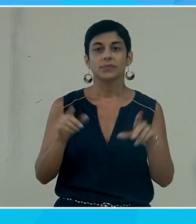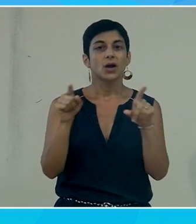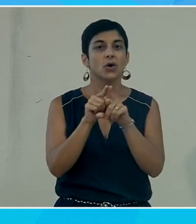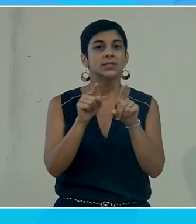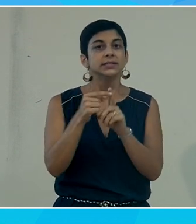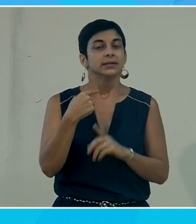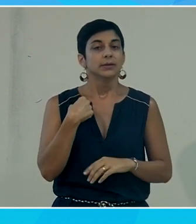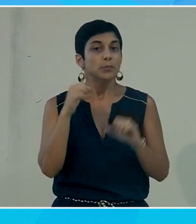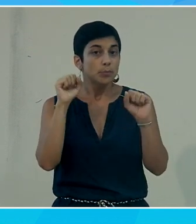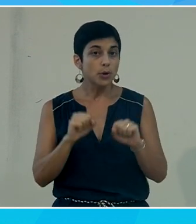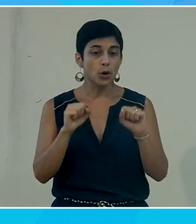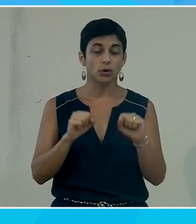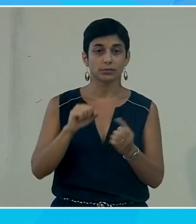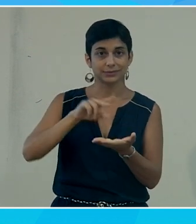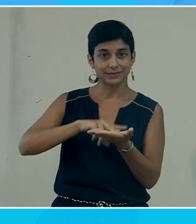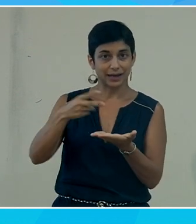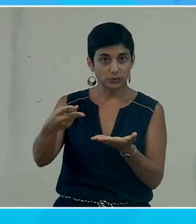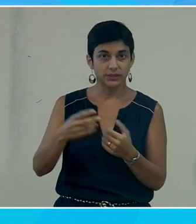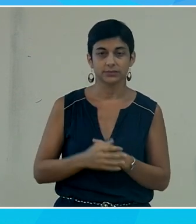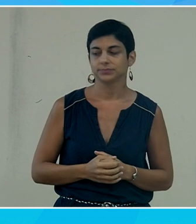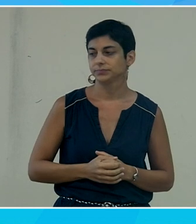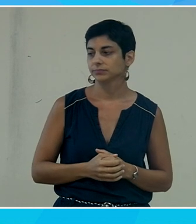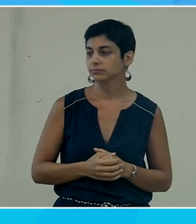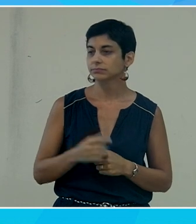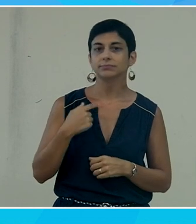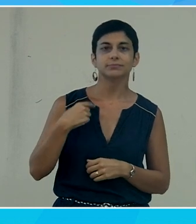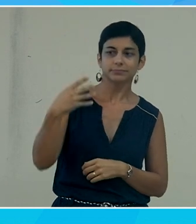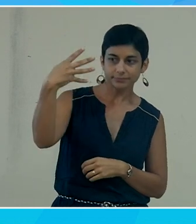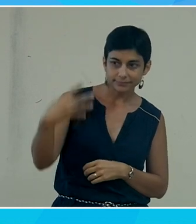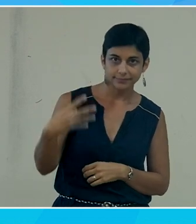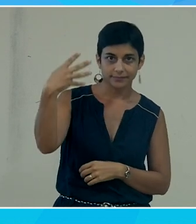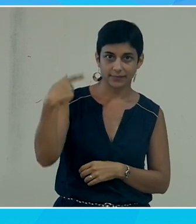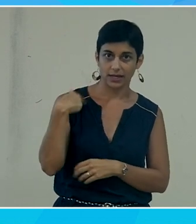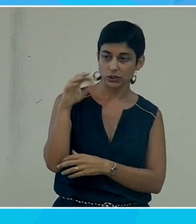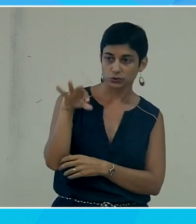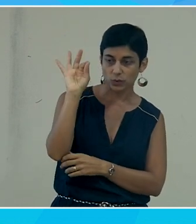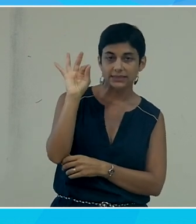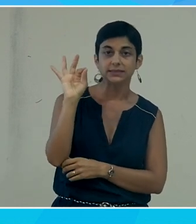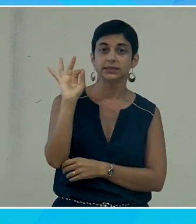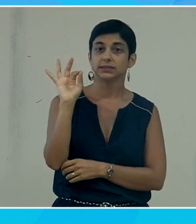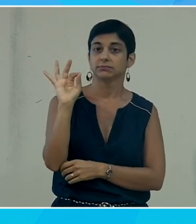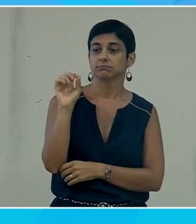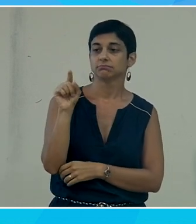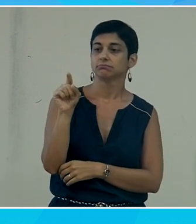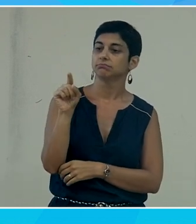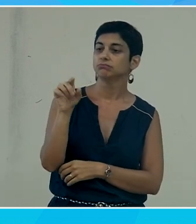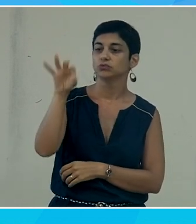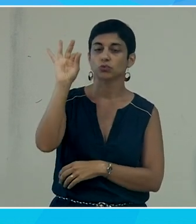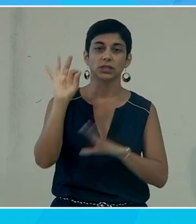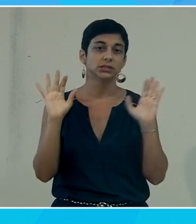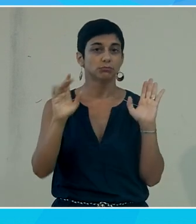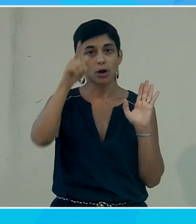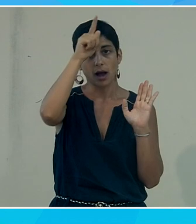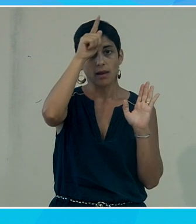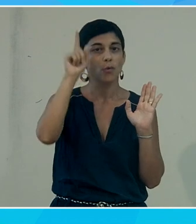d'avoir un traducteur donc je vais choisir en fait dans une liste déroulante je vais choisir dans un premier temps tiens je vais choisir de l'allemand